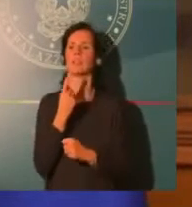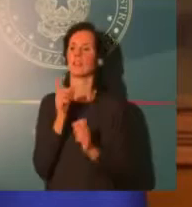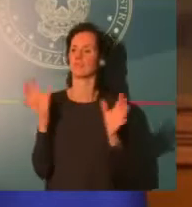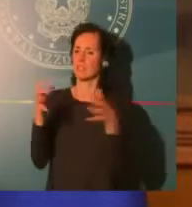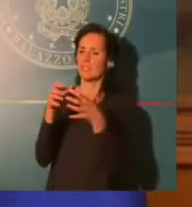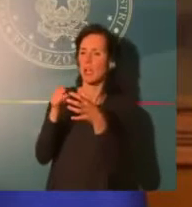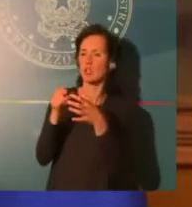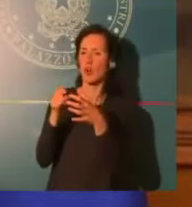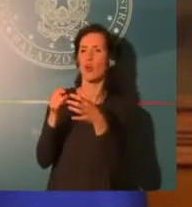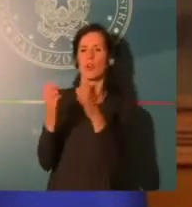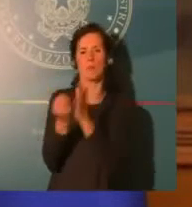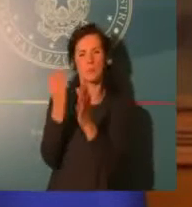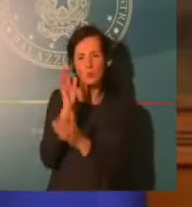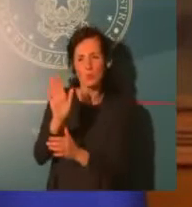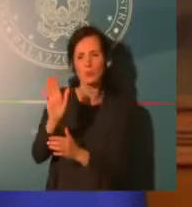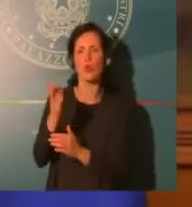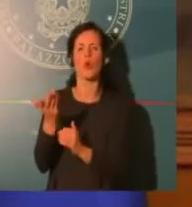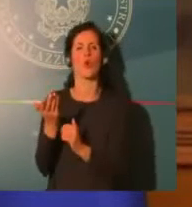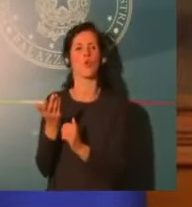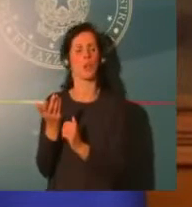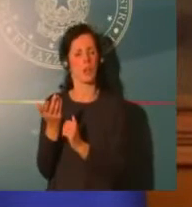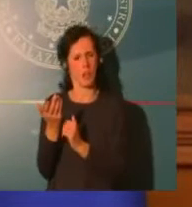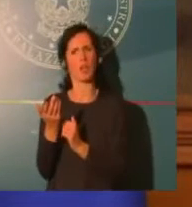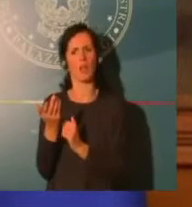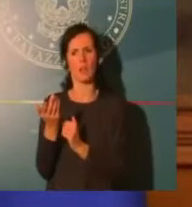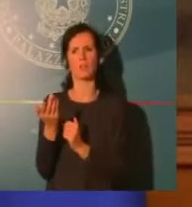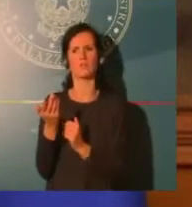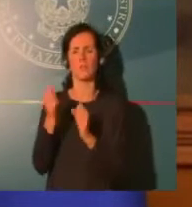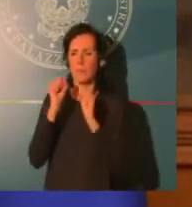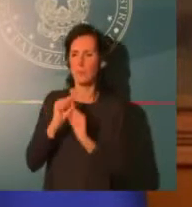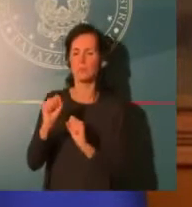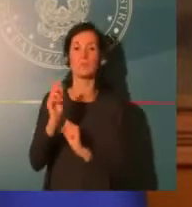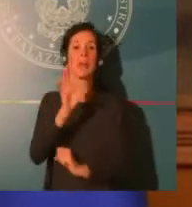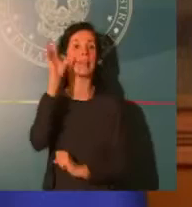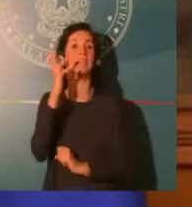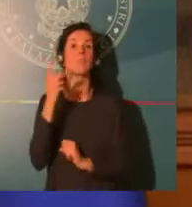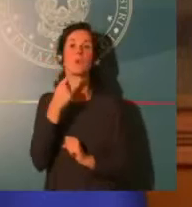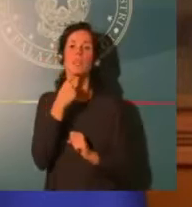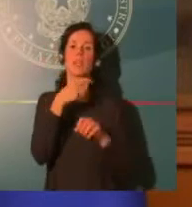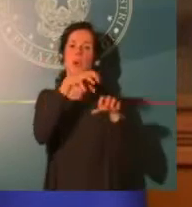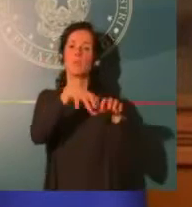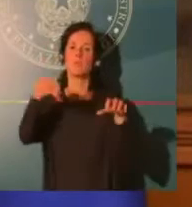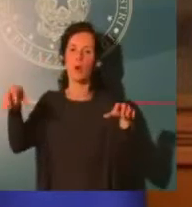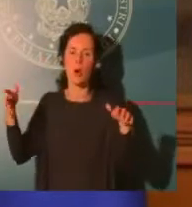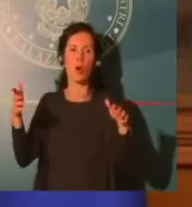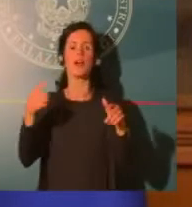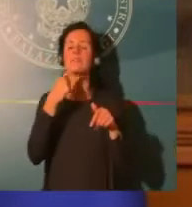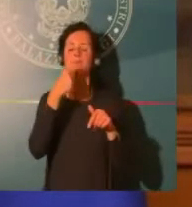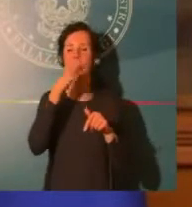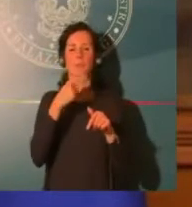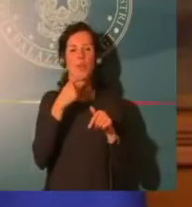come sono quelle delle rappresentazioni teatrali, cinematografiche, ci sono ovviamente operatori anche in quel settore. Quindi qualsiasi misura